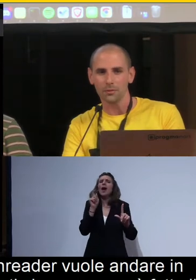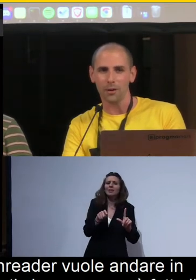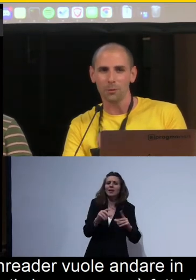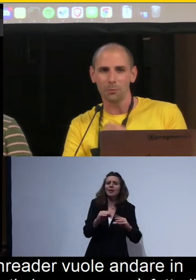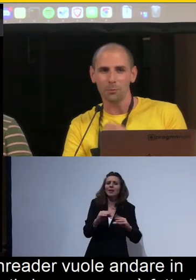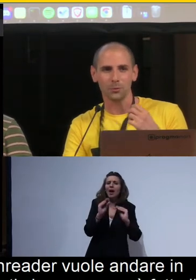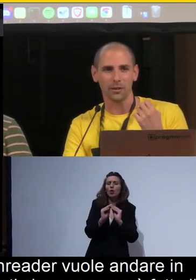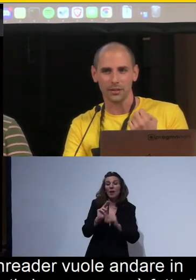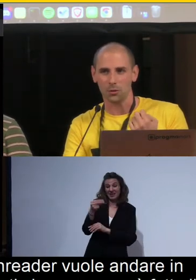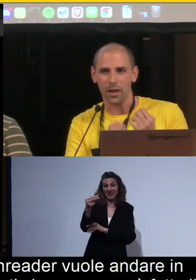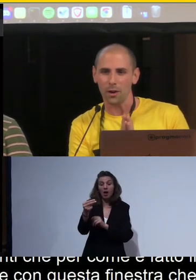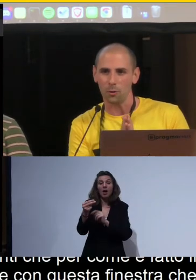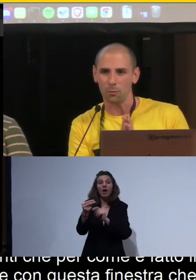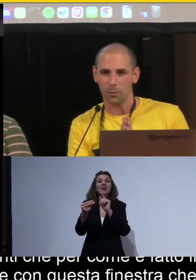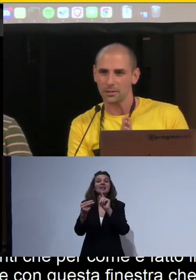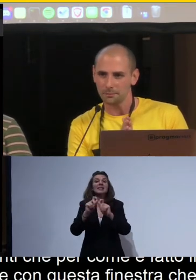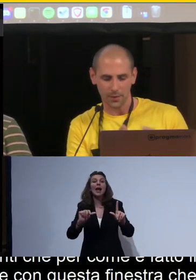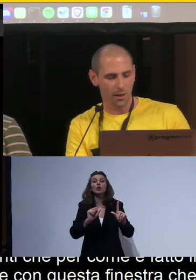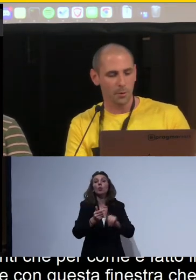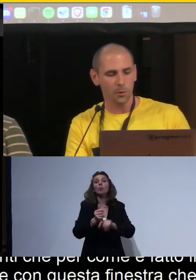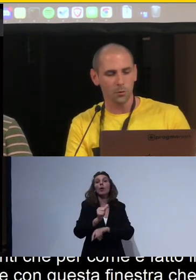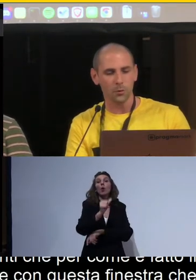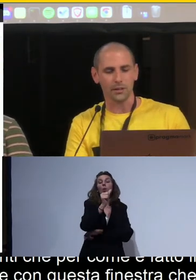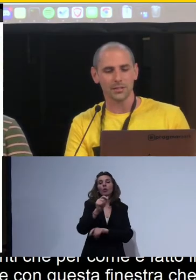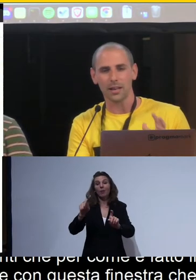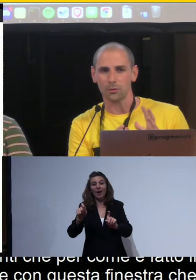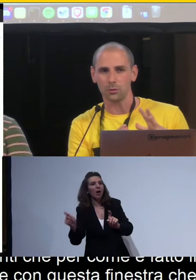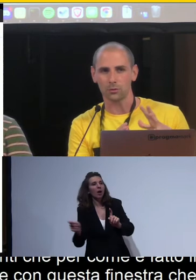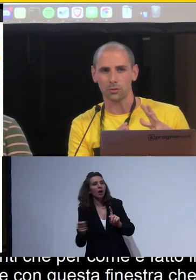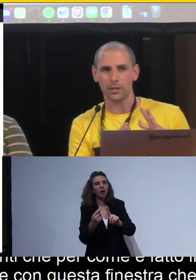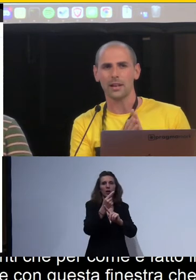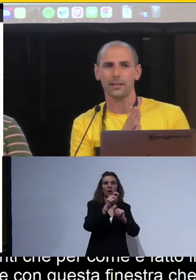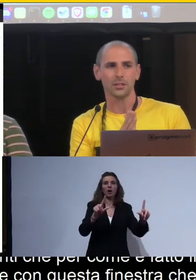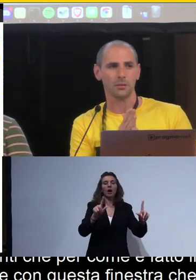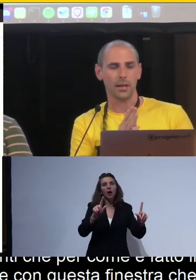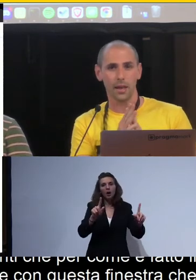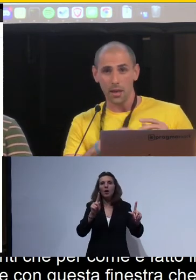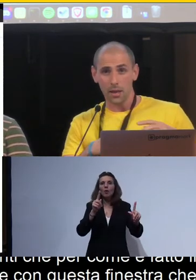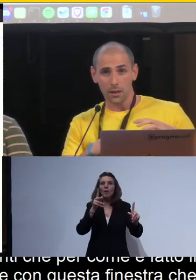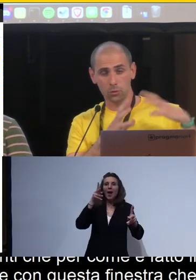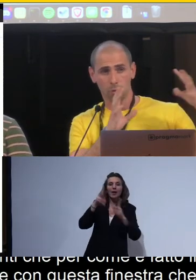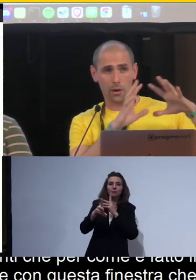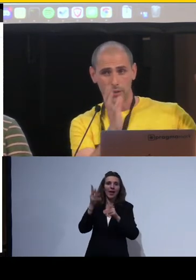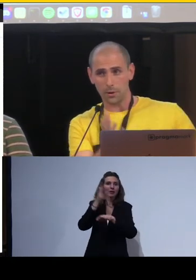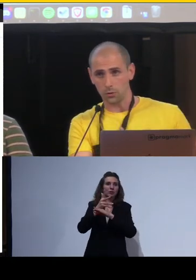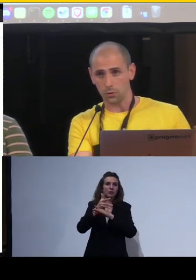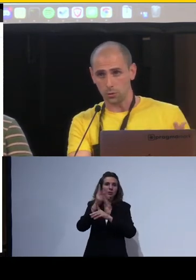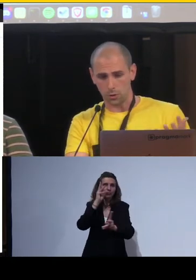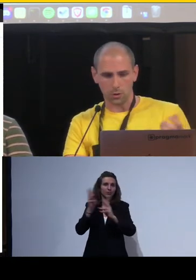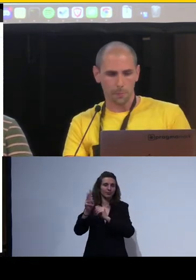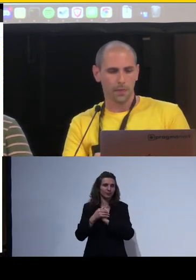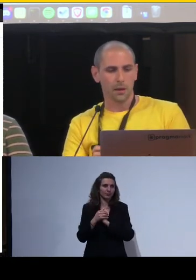uno e a quel punto la navigazione è compromessa. Per cui se in sé il contenuto della slide è accessibile, tutto quello che viene